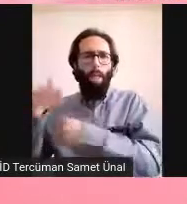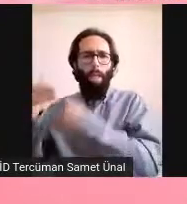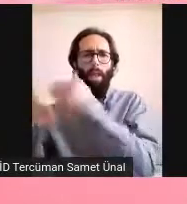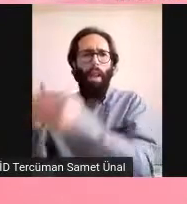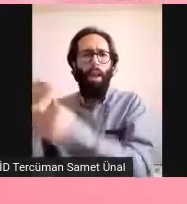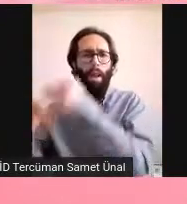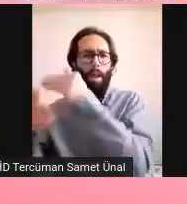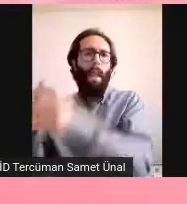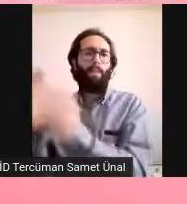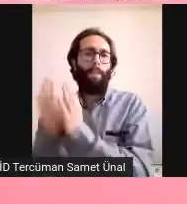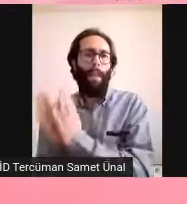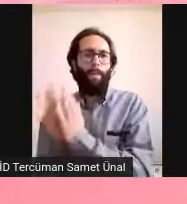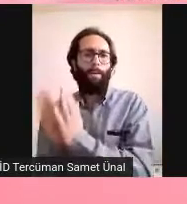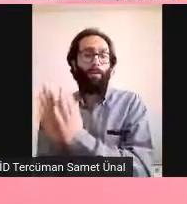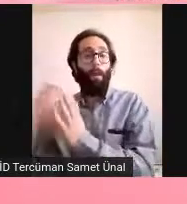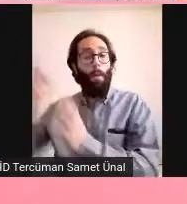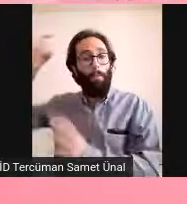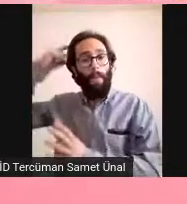oluşuyor aslında.